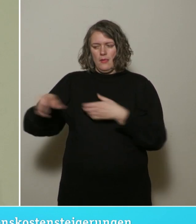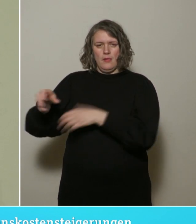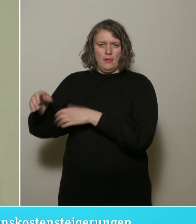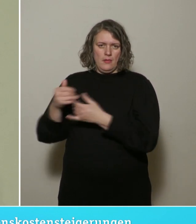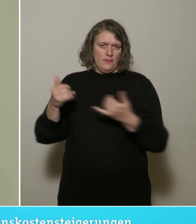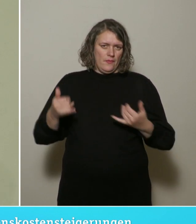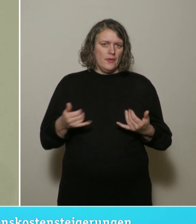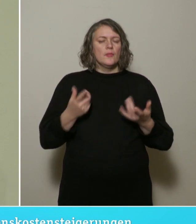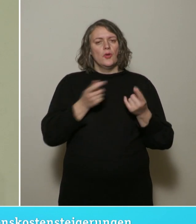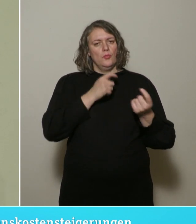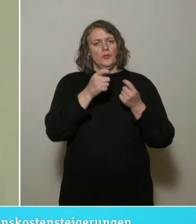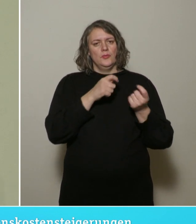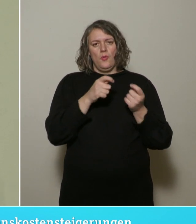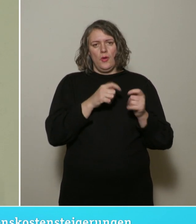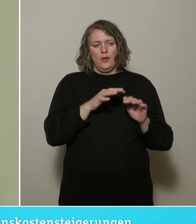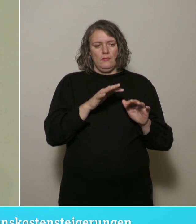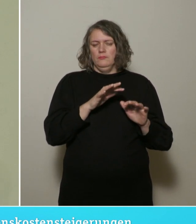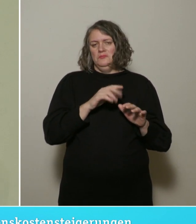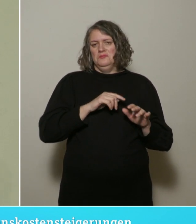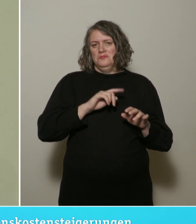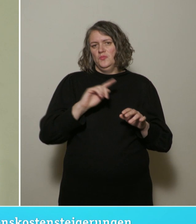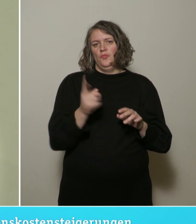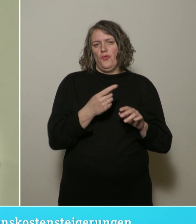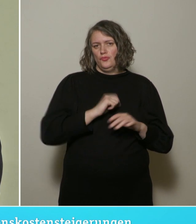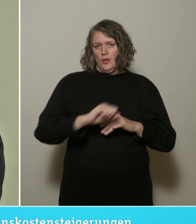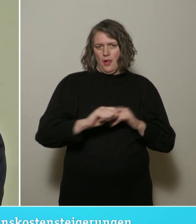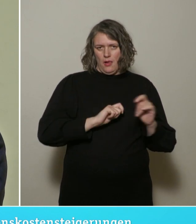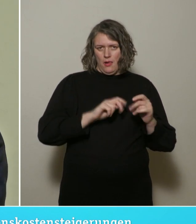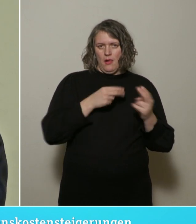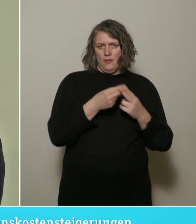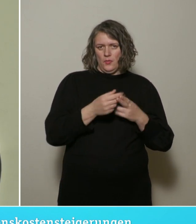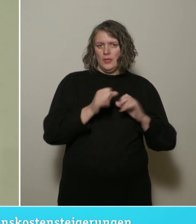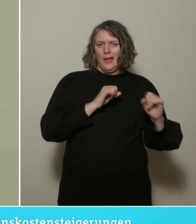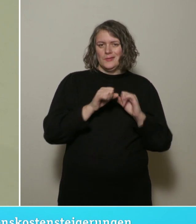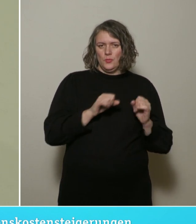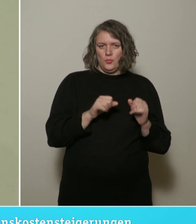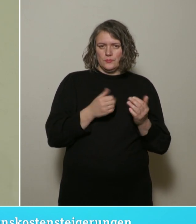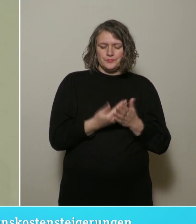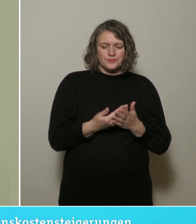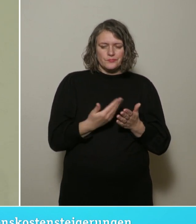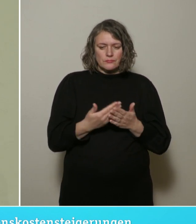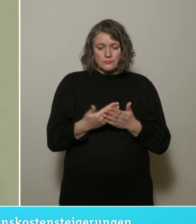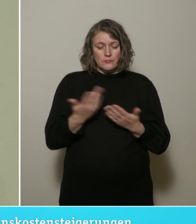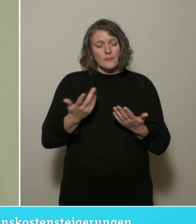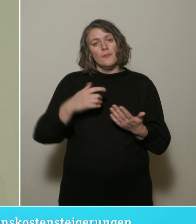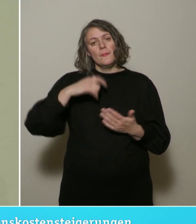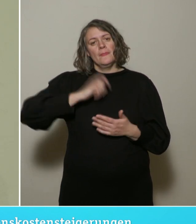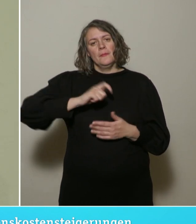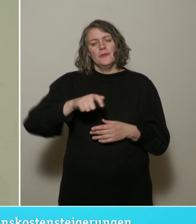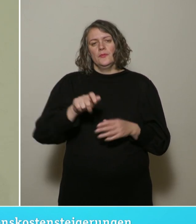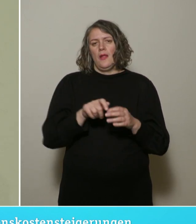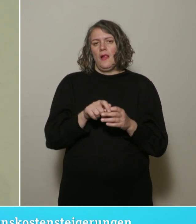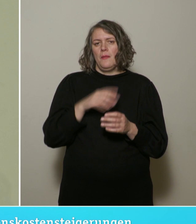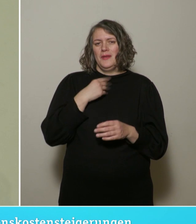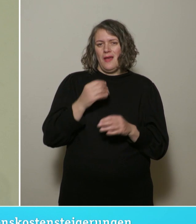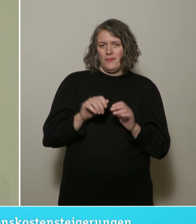wird dann auch darauf reagiert. Damit kommen wir dem Ansatz, eine Personalbedarfsbemessung durchzuführen, glaube ich